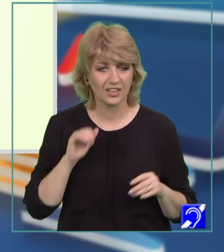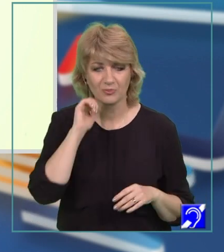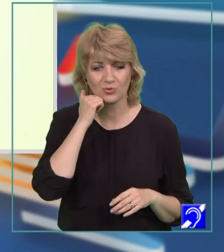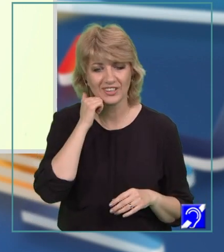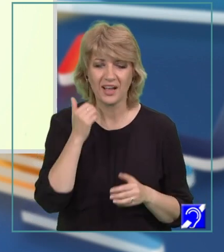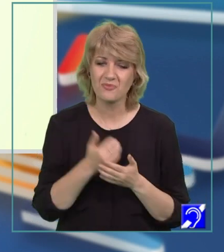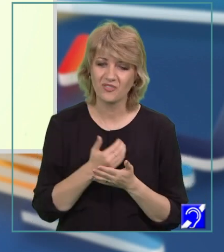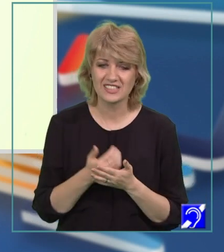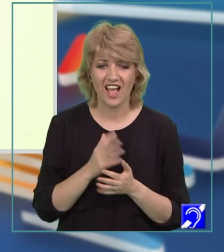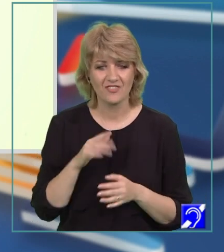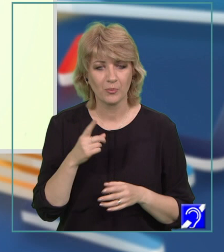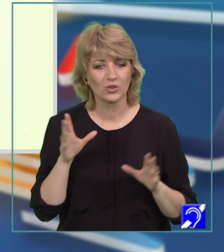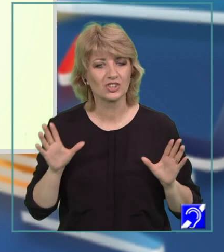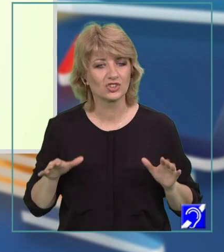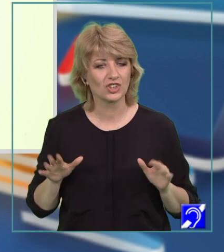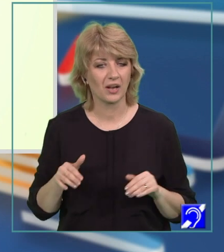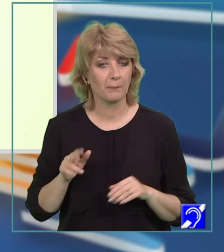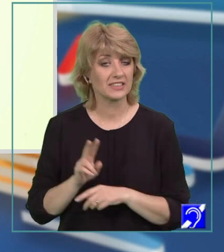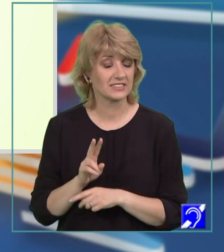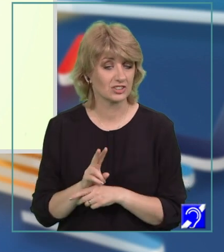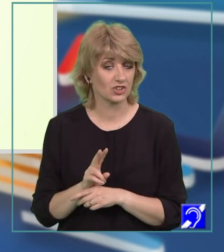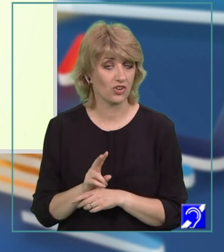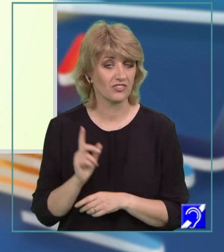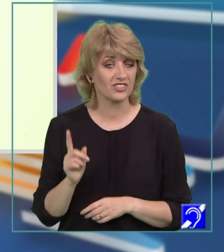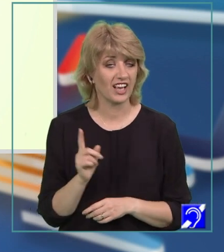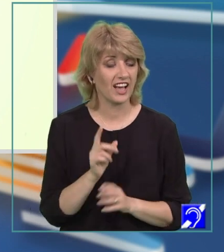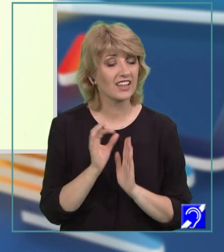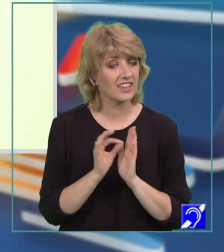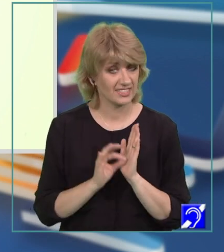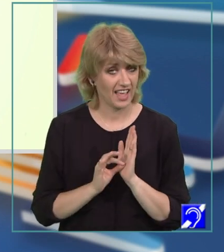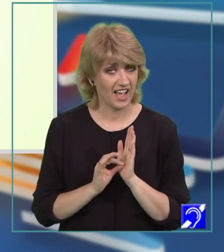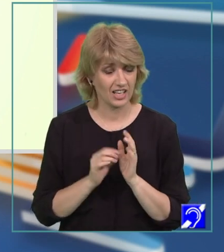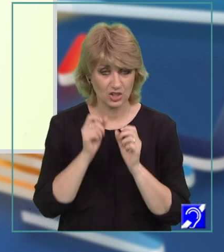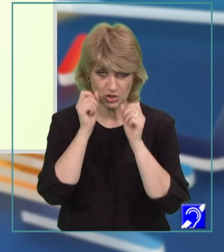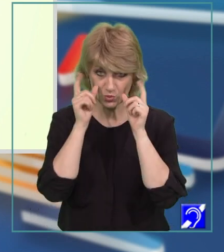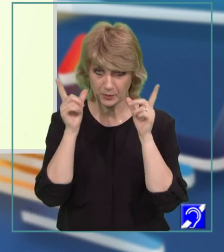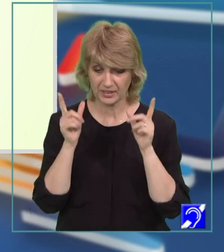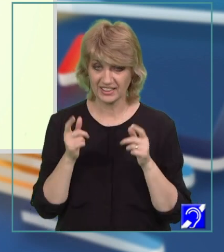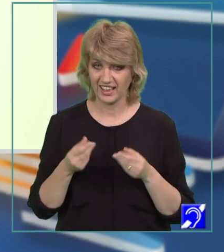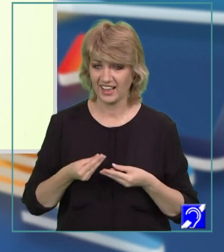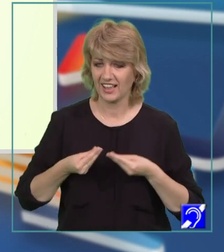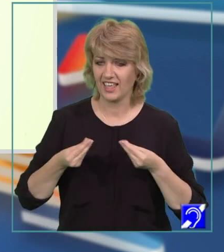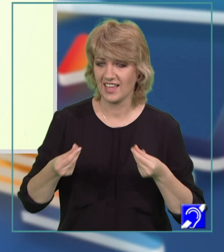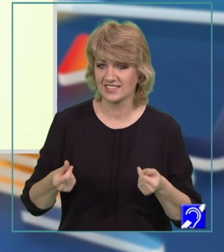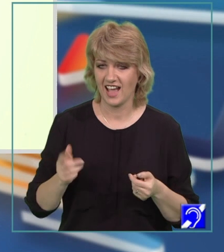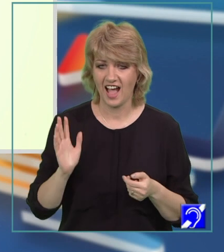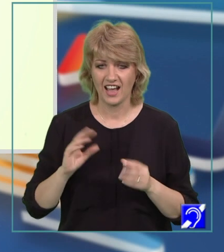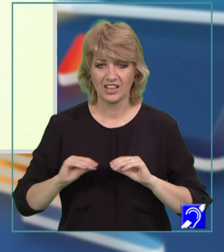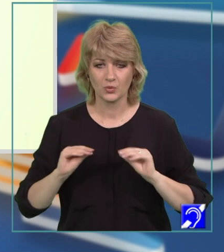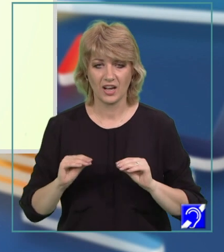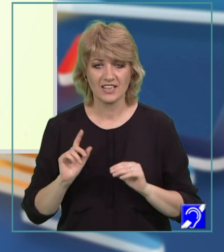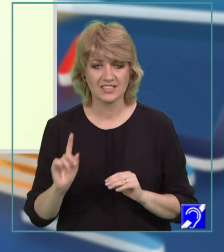ne spune că avem un înger păzitor. Deci, fiecare detaliu îi surprinde grația, iar educația sa